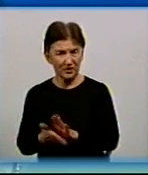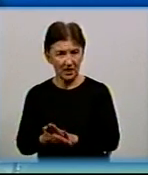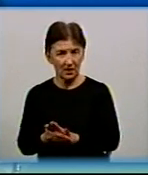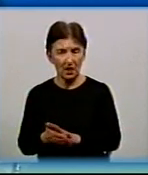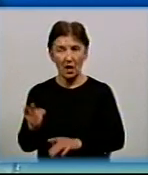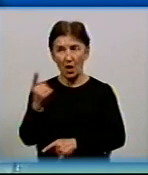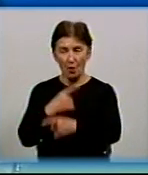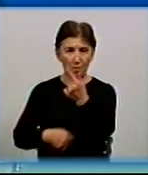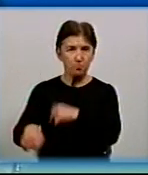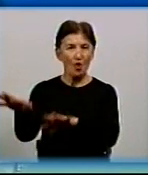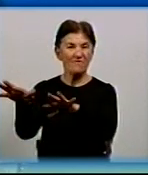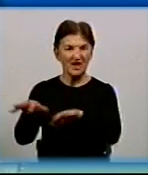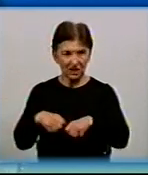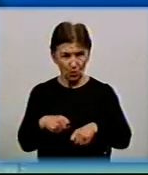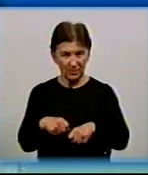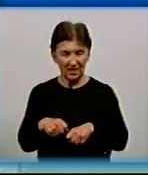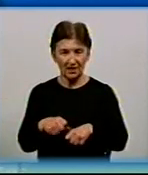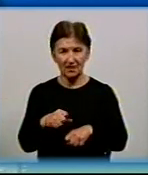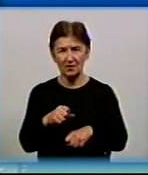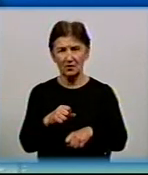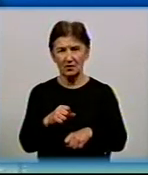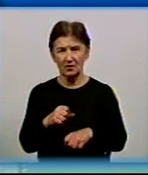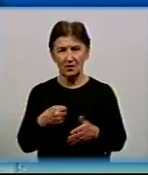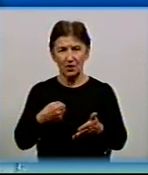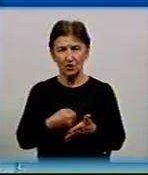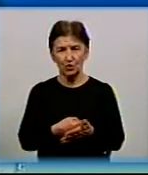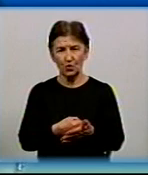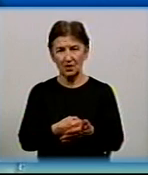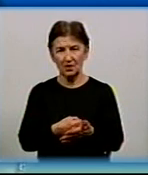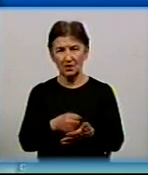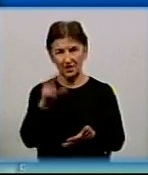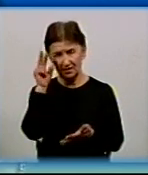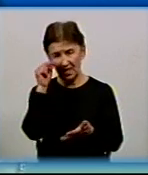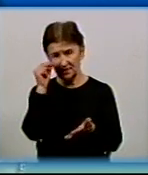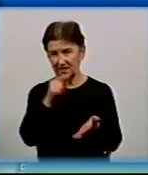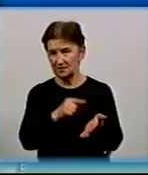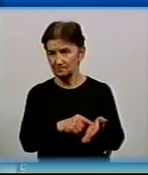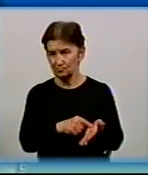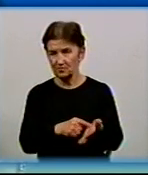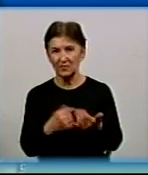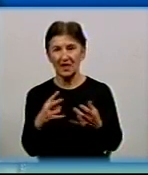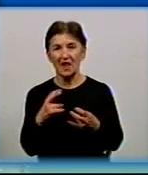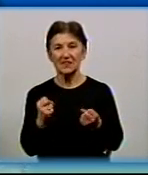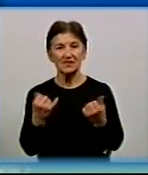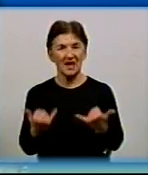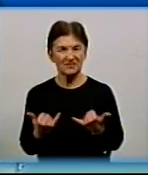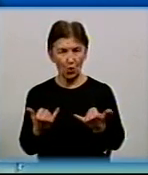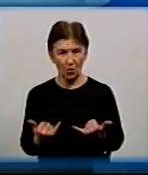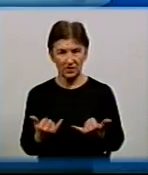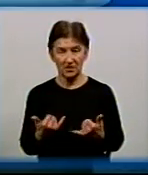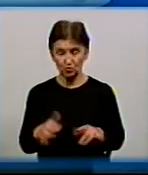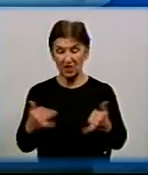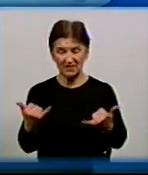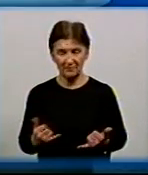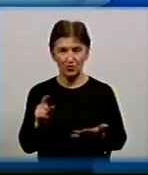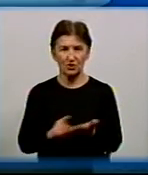повернути цілісний майновий комплекс до відповідної дати. На сьогодні, це вже сьогодні